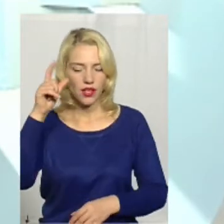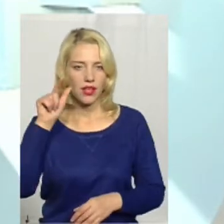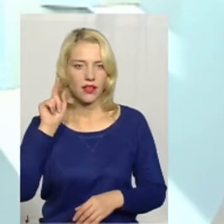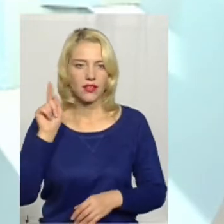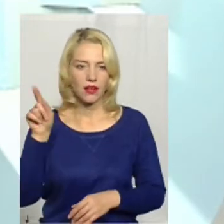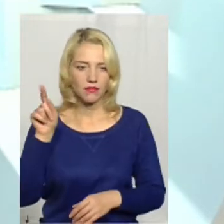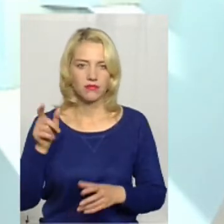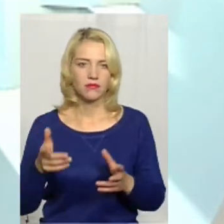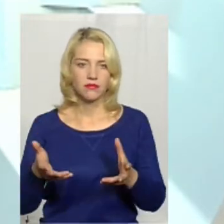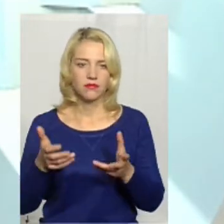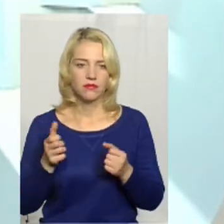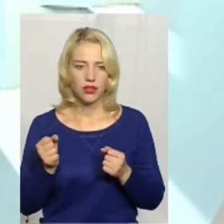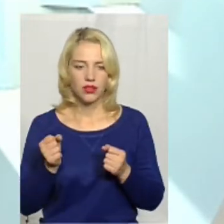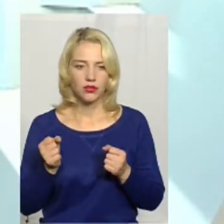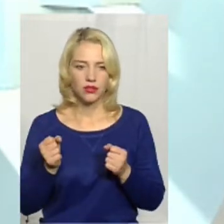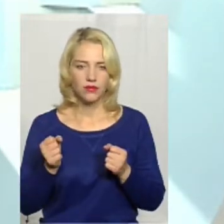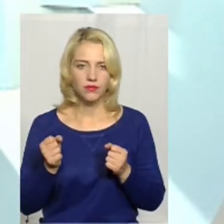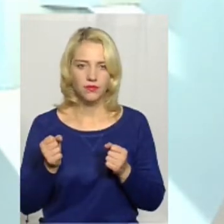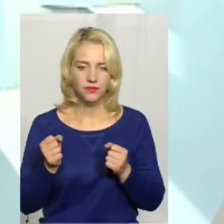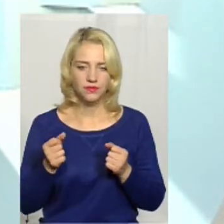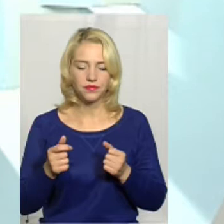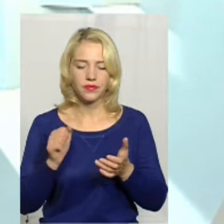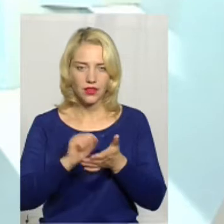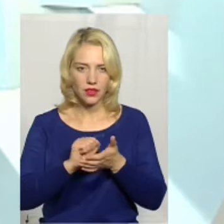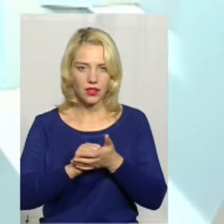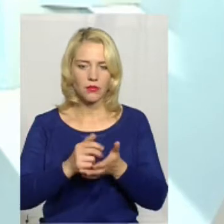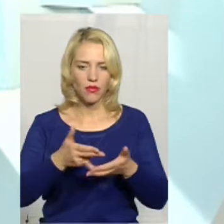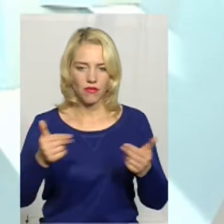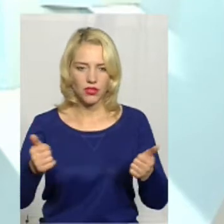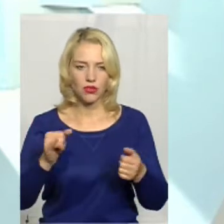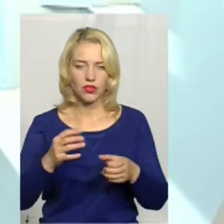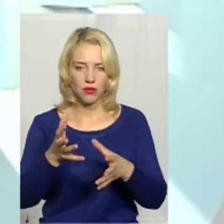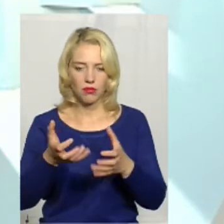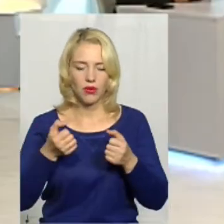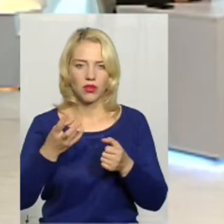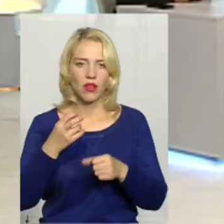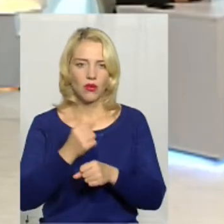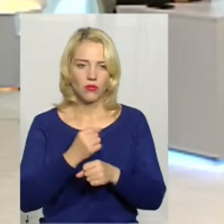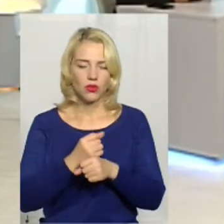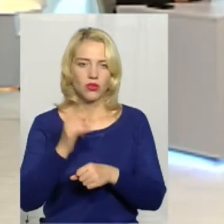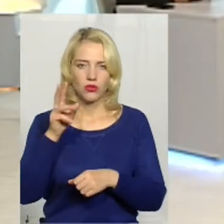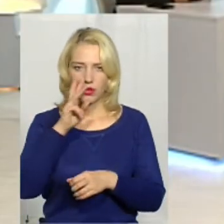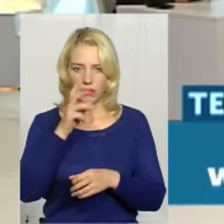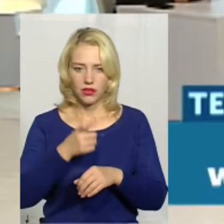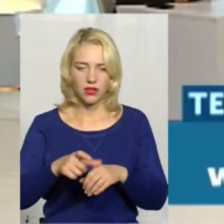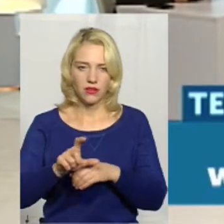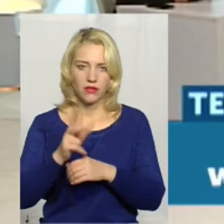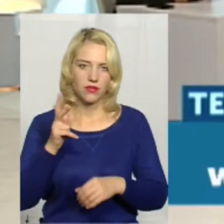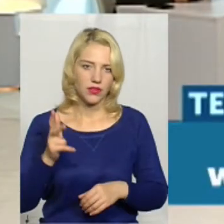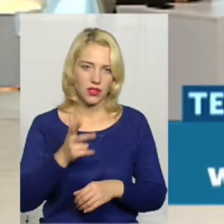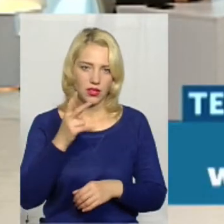там їх беруть дипломи признані, признаються, беруть на роботу, і в три чи в чотири рази більша зарплата, ніж у нас.